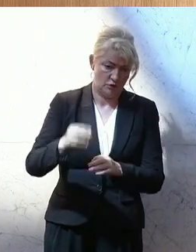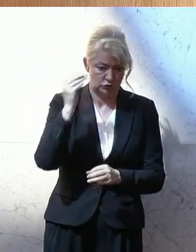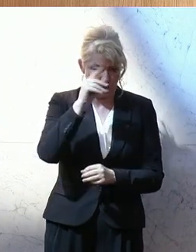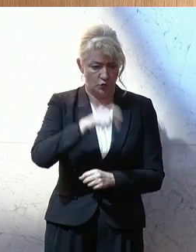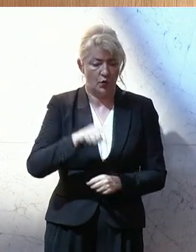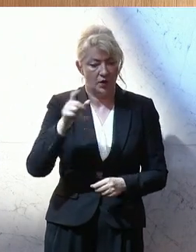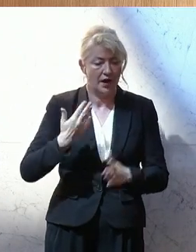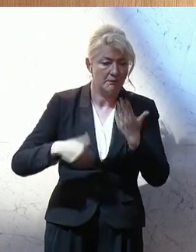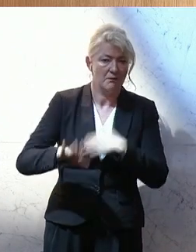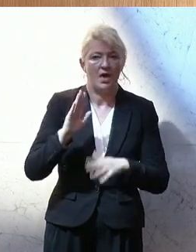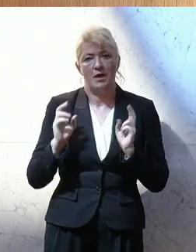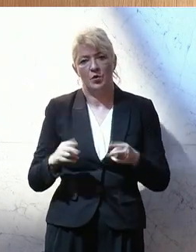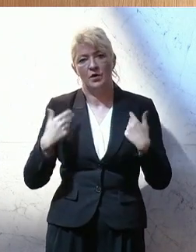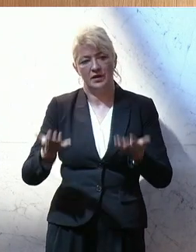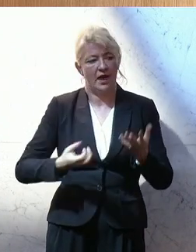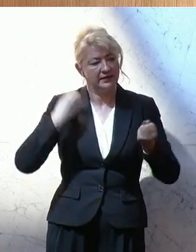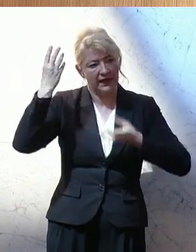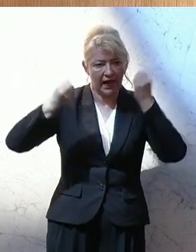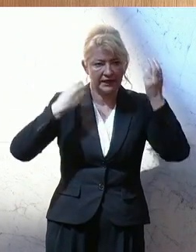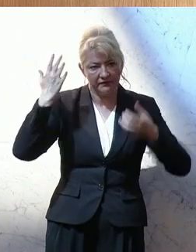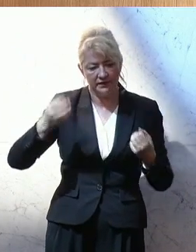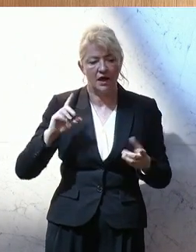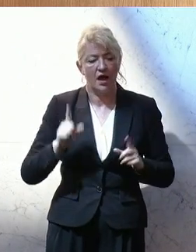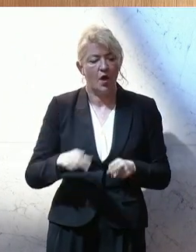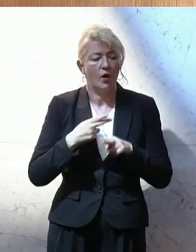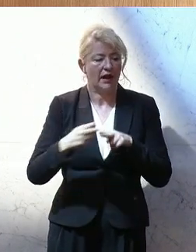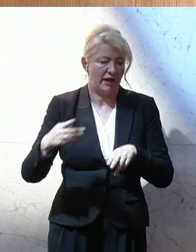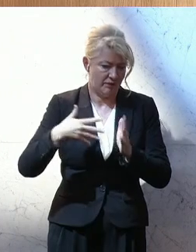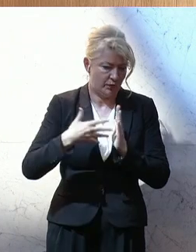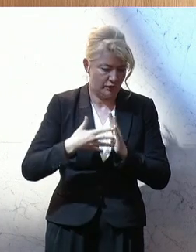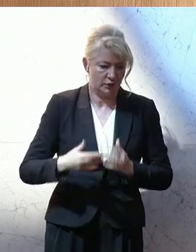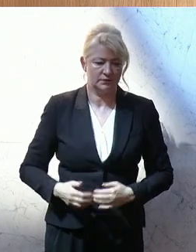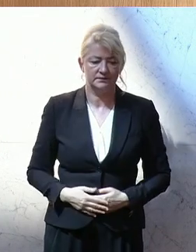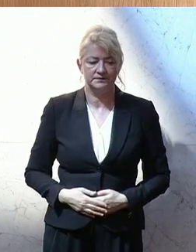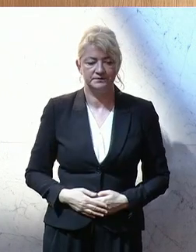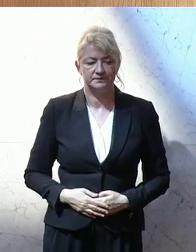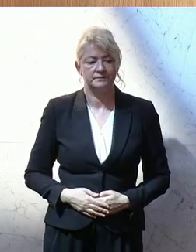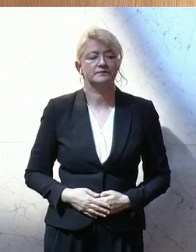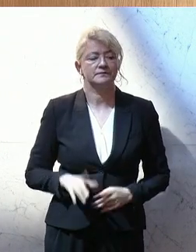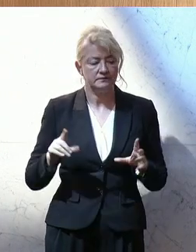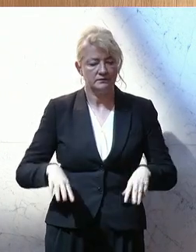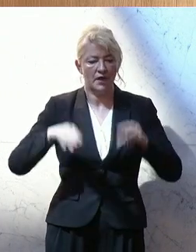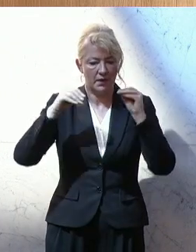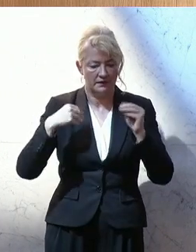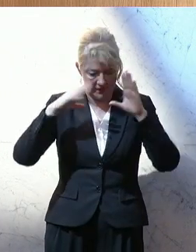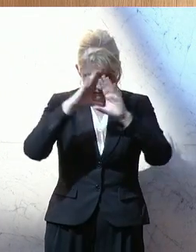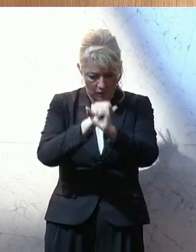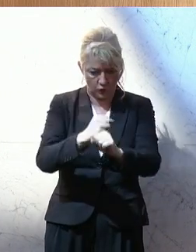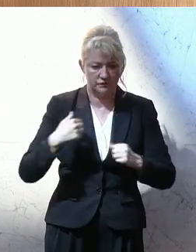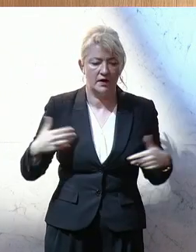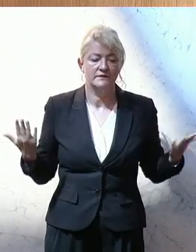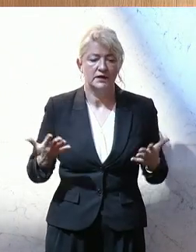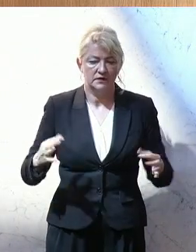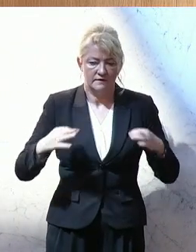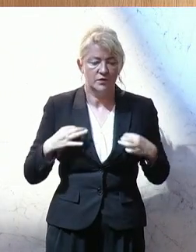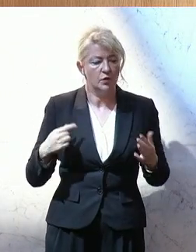Schülern mehr Raum für Kreativität, auch bei der Reifeprüfung. Vom Anfang an im Fokus gestanden sind für